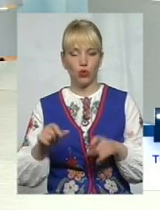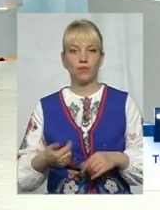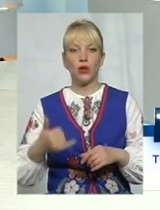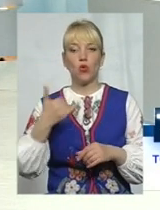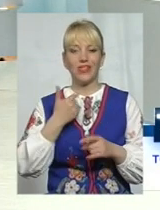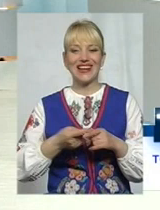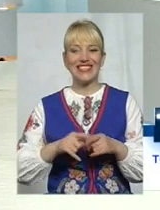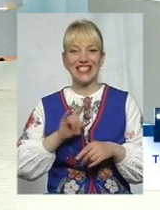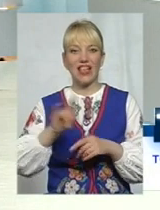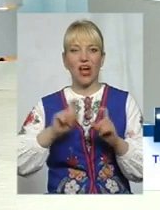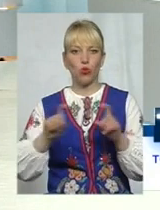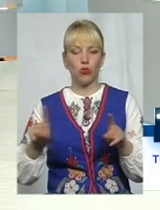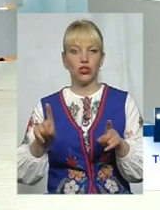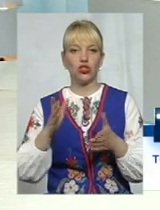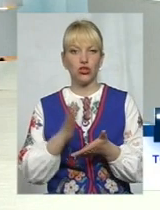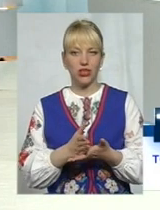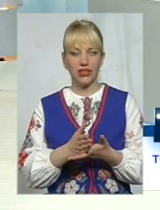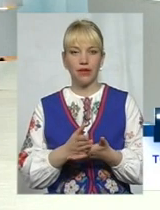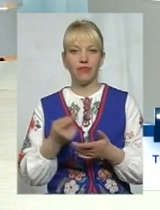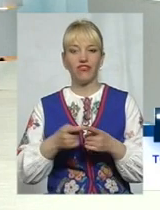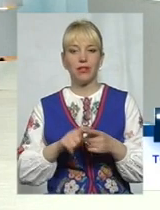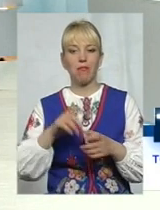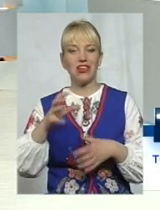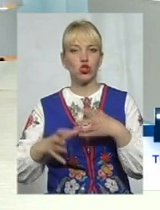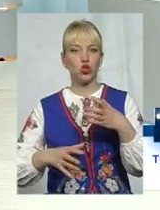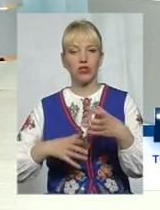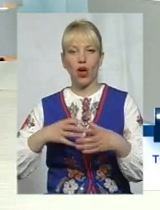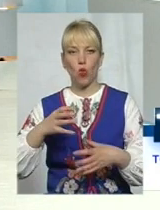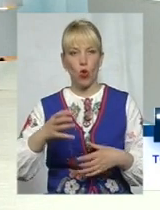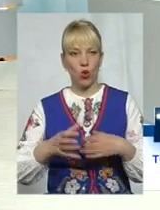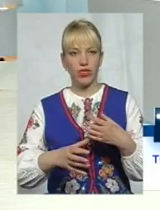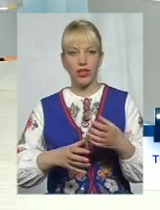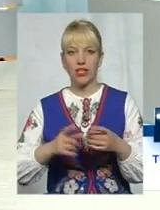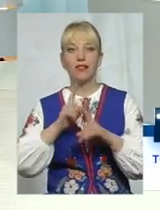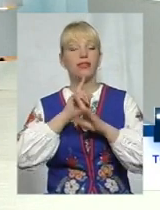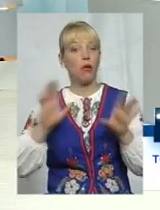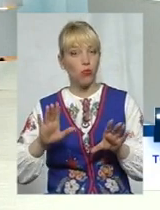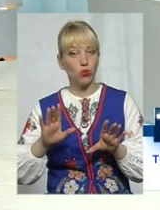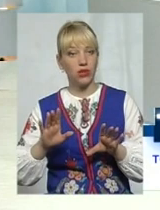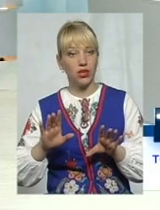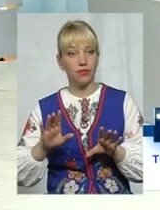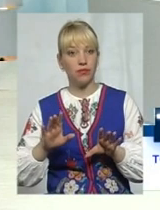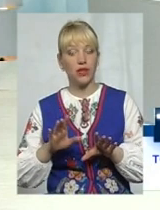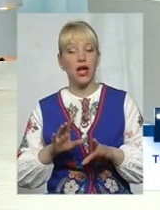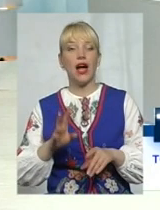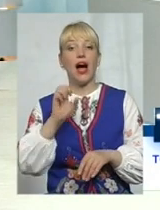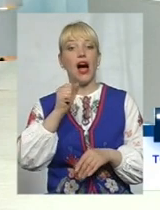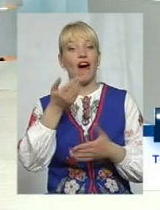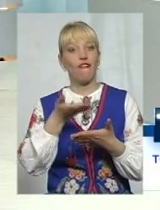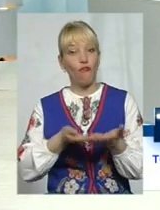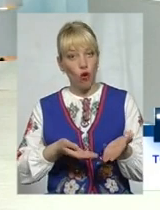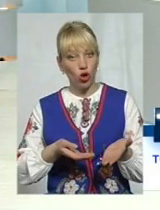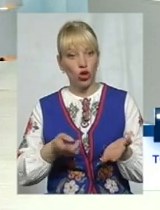Аеропорт, що в нас і є, він міжнародний, в нас вже не буде, він не подягає. А вот,